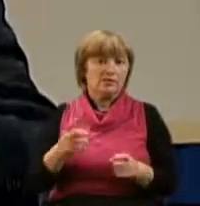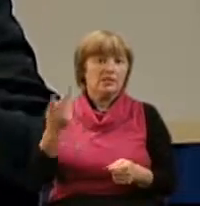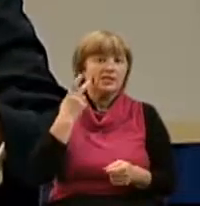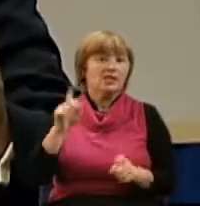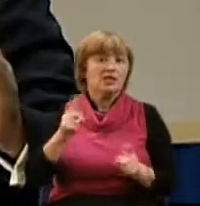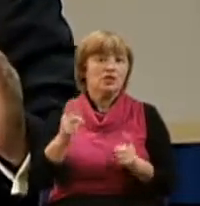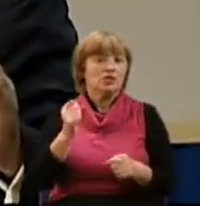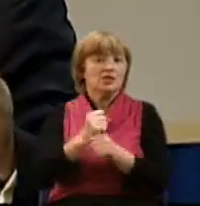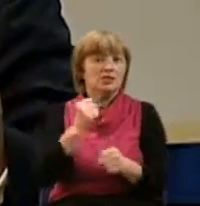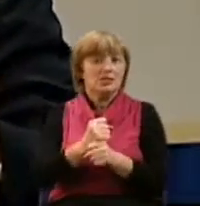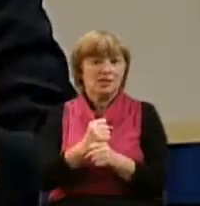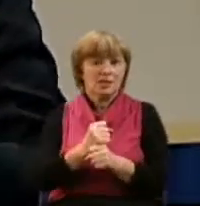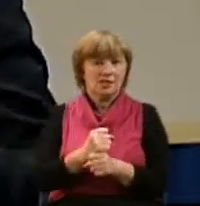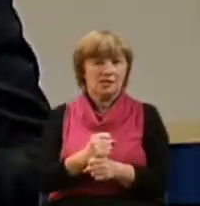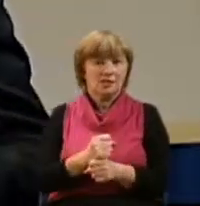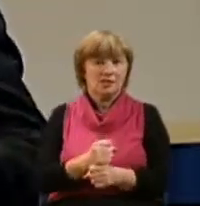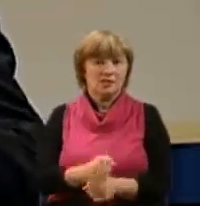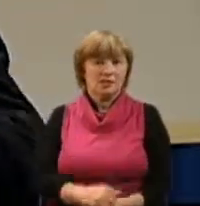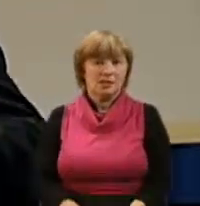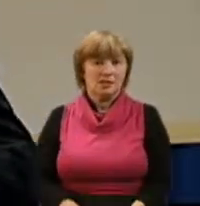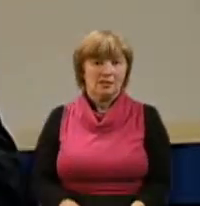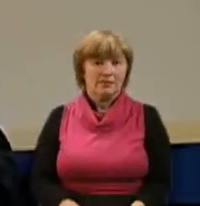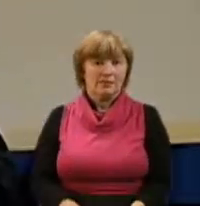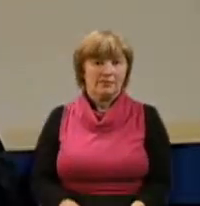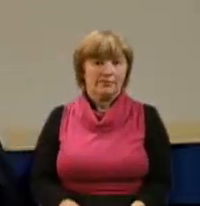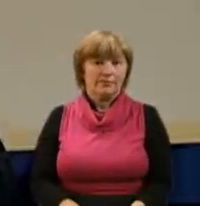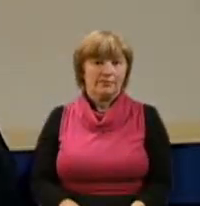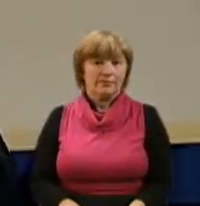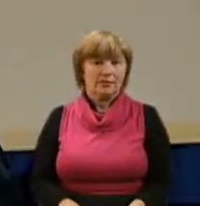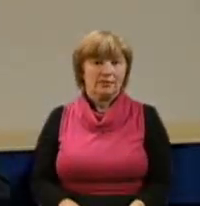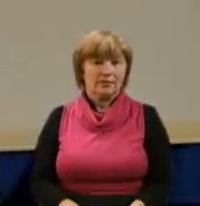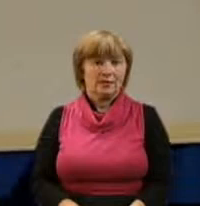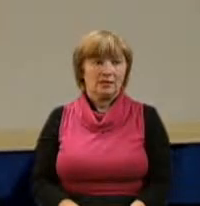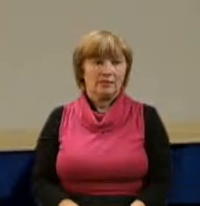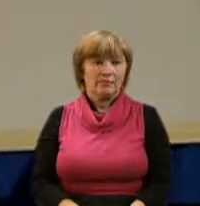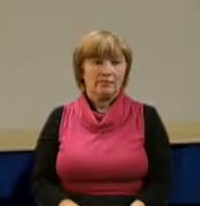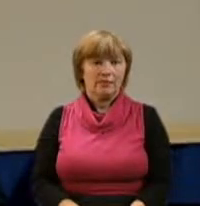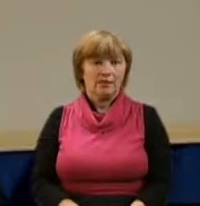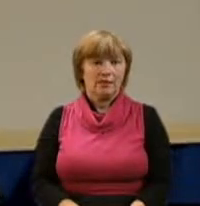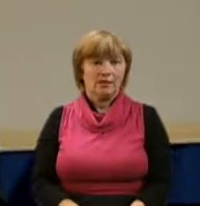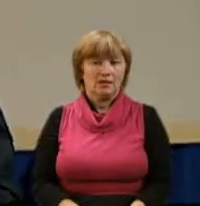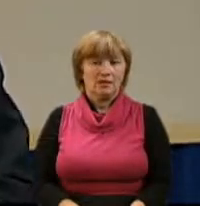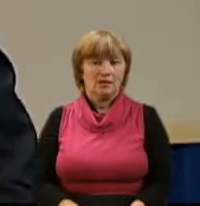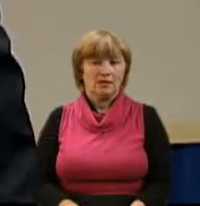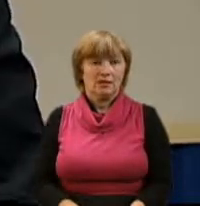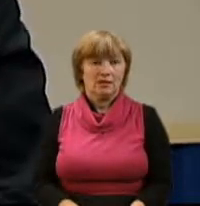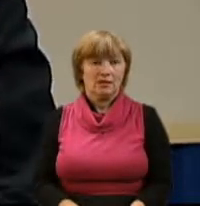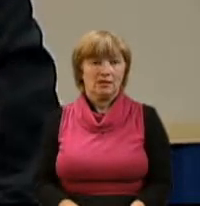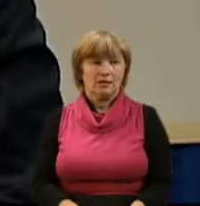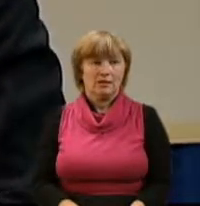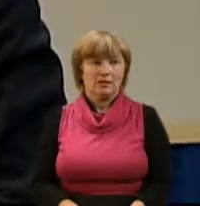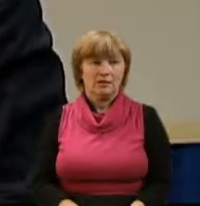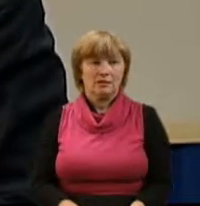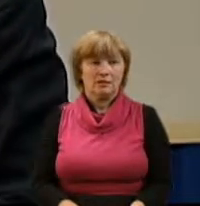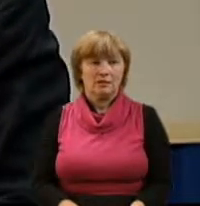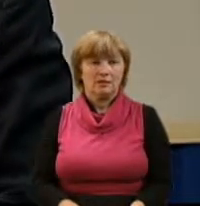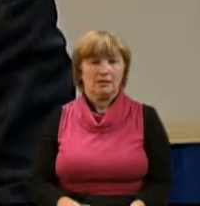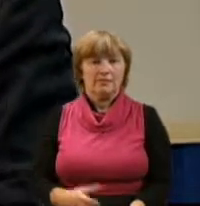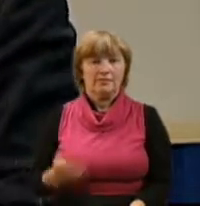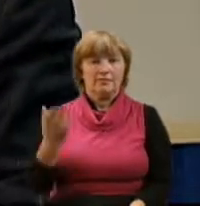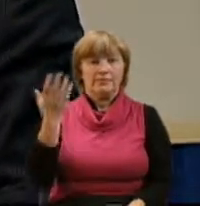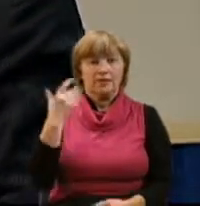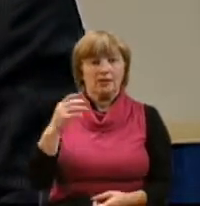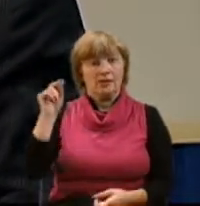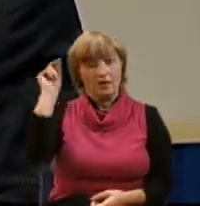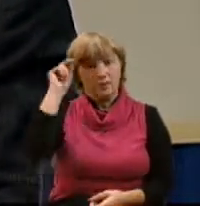происходило, он всегда хотел быть в центре. После того, как Господь воскрес из мертвых, когда